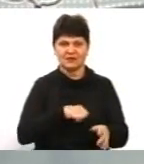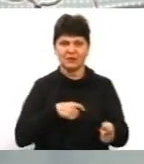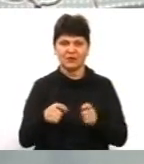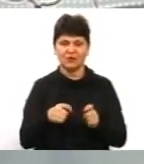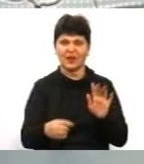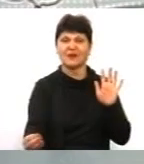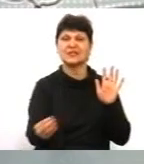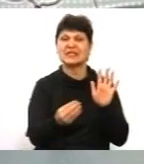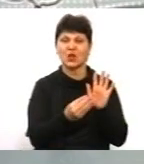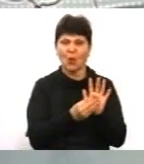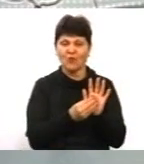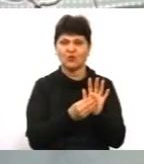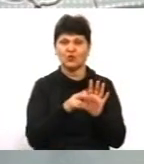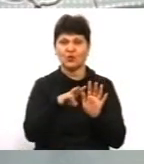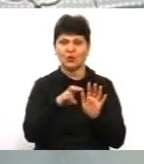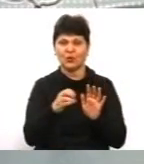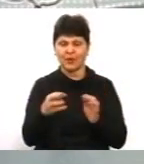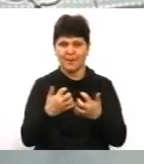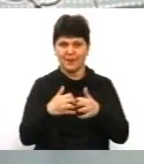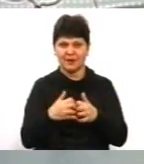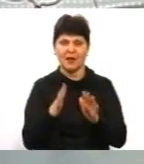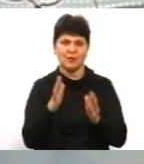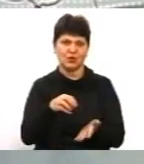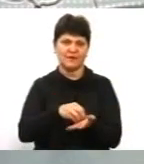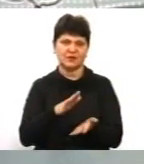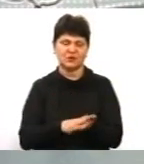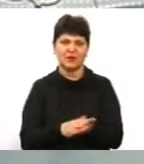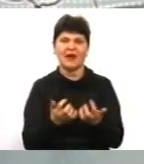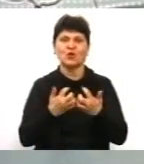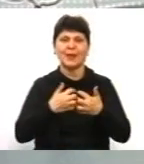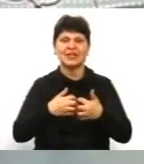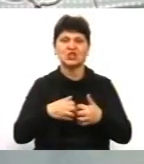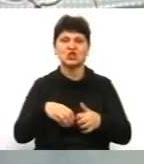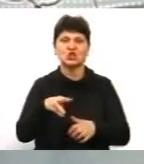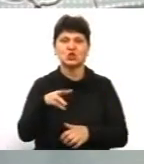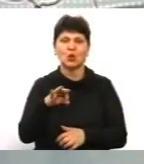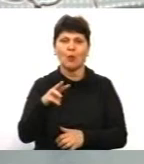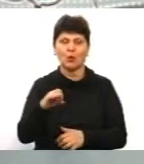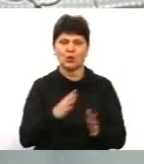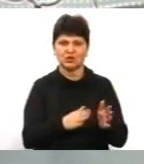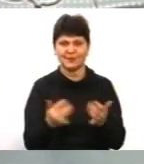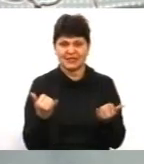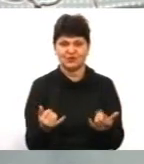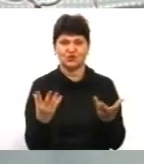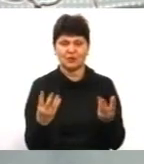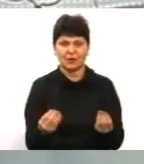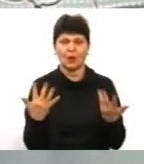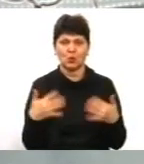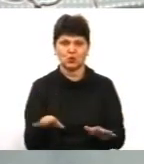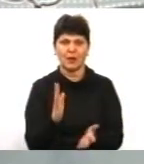прилад, який буде фіксувати в автоматичному режимі. На сьогоднішній день вже є,